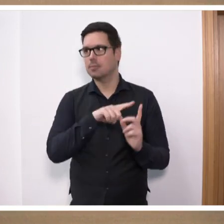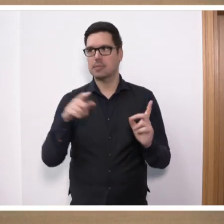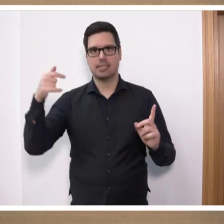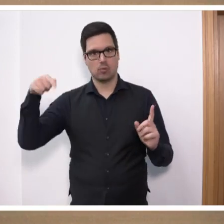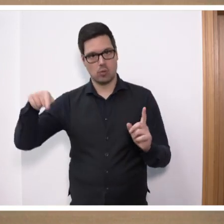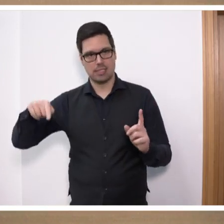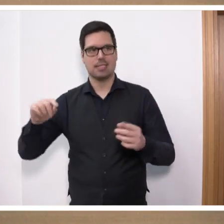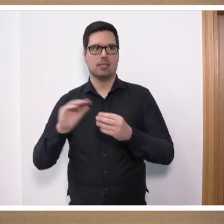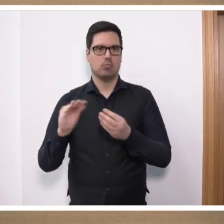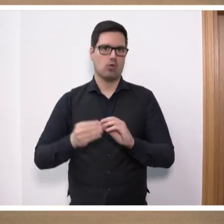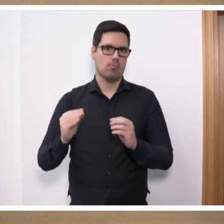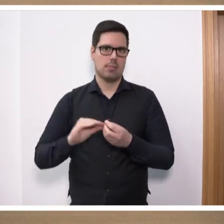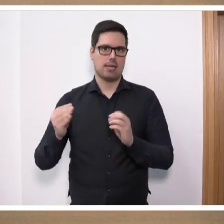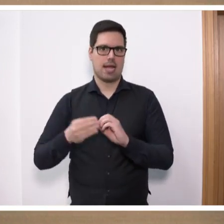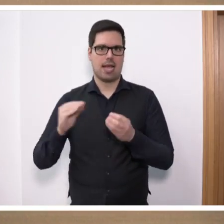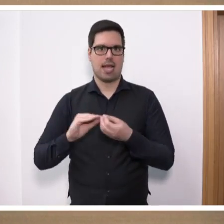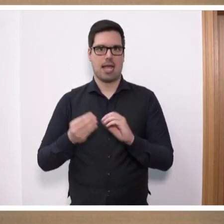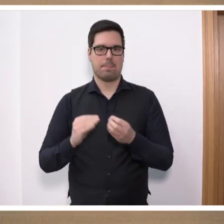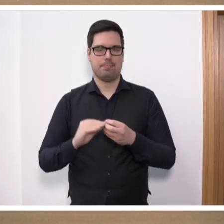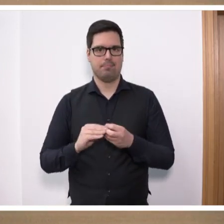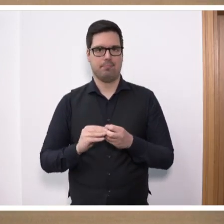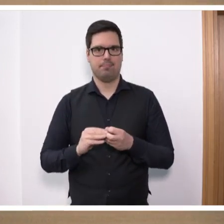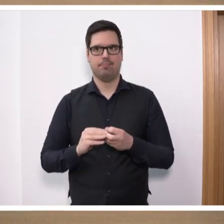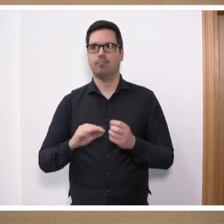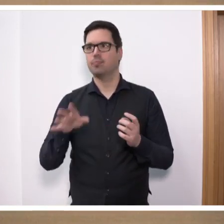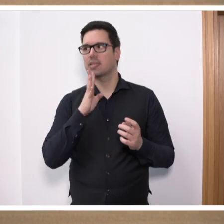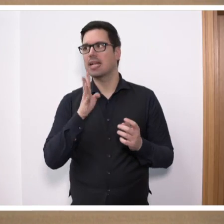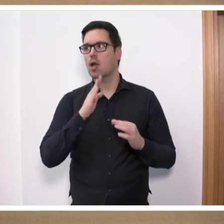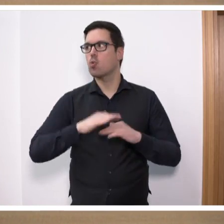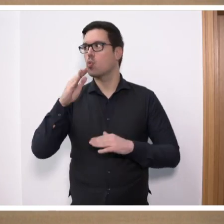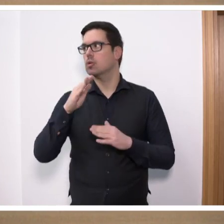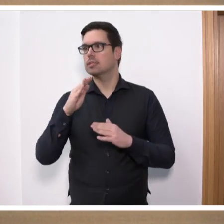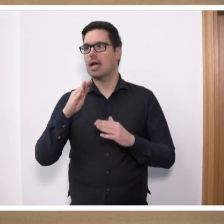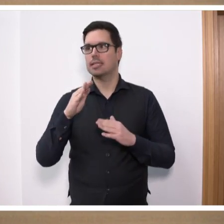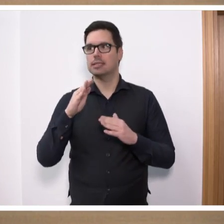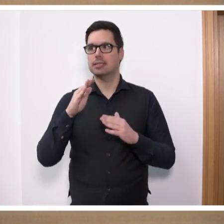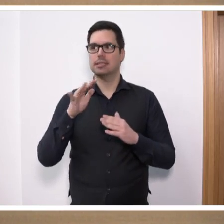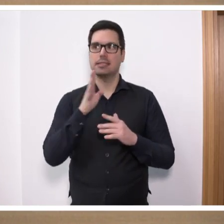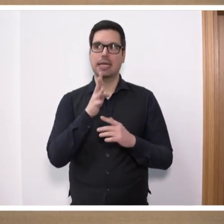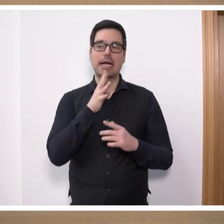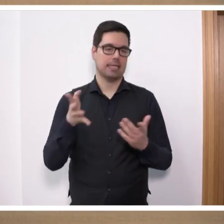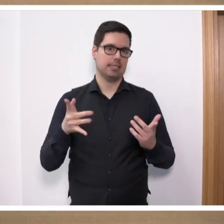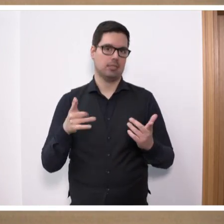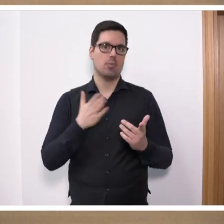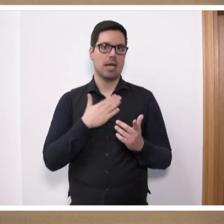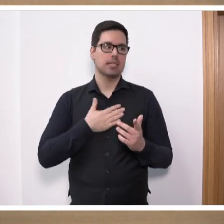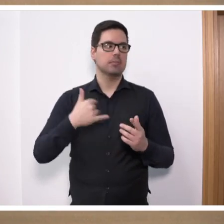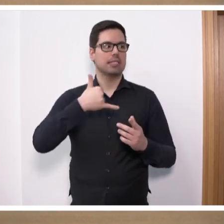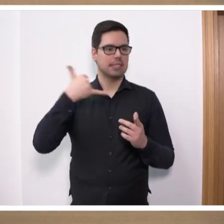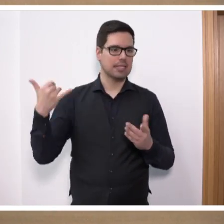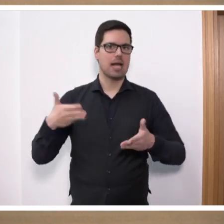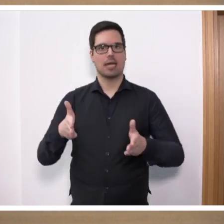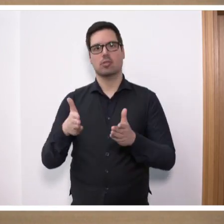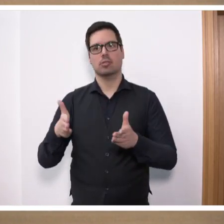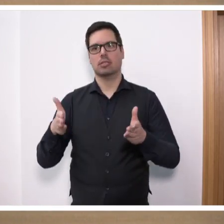ein Problem, weil unsere Kinder reden zum großen Teil Mundart. Und in meinen Jahrgängen hat man weder